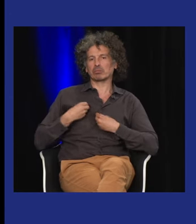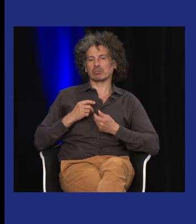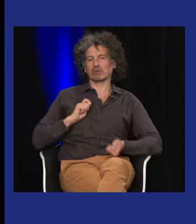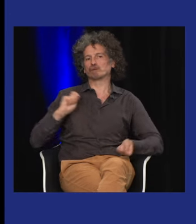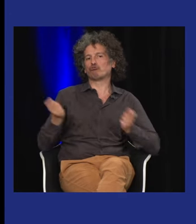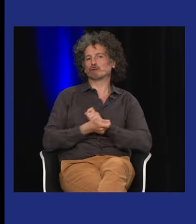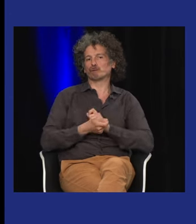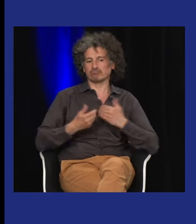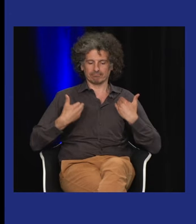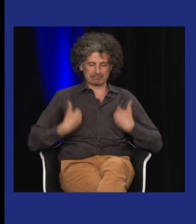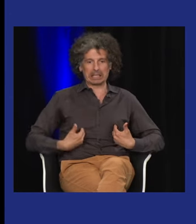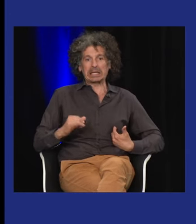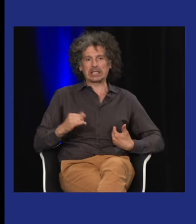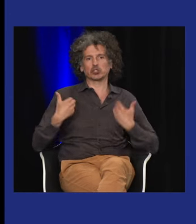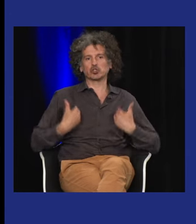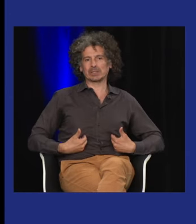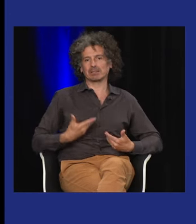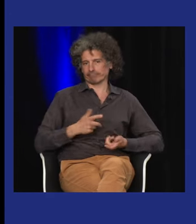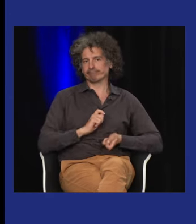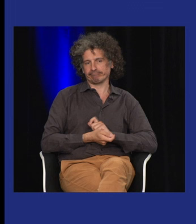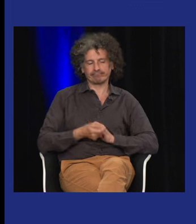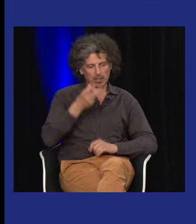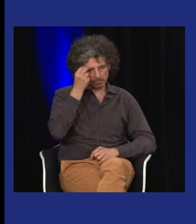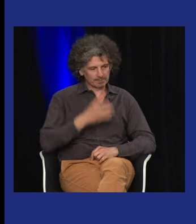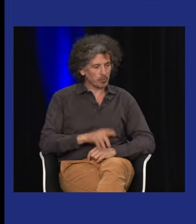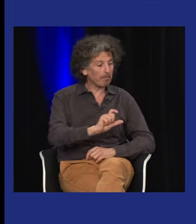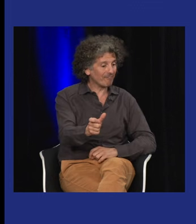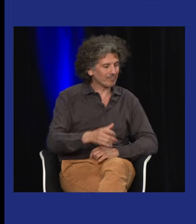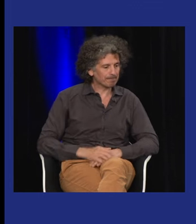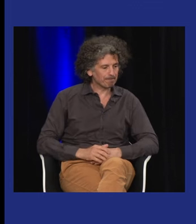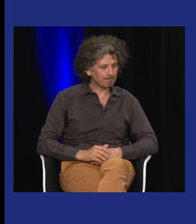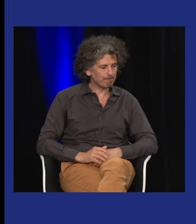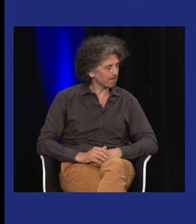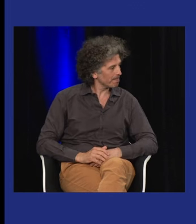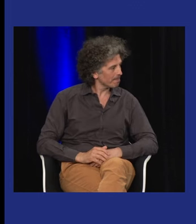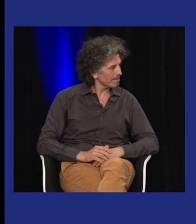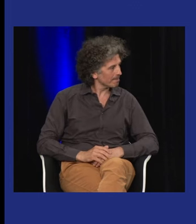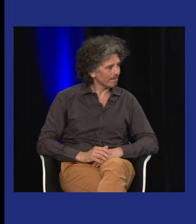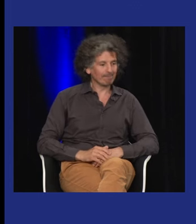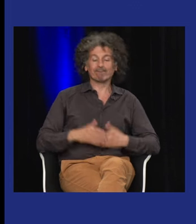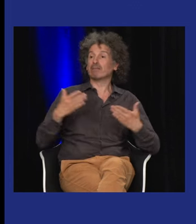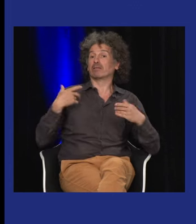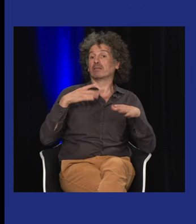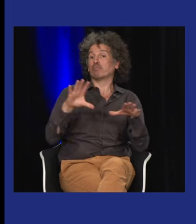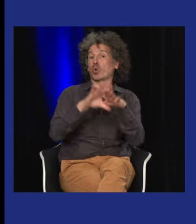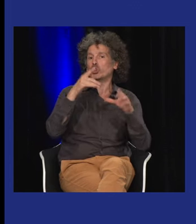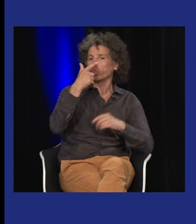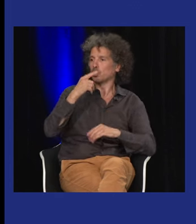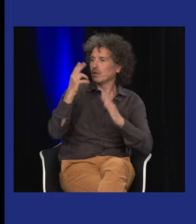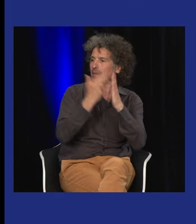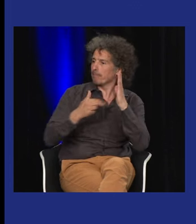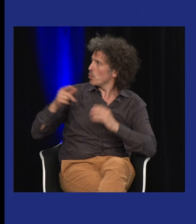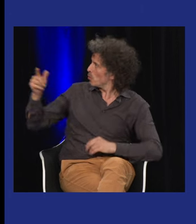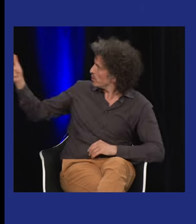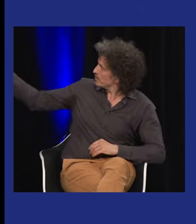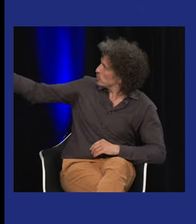et il remercie Yvette du changement que ça lui a apporté ça lui a permis vraiment de comprendre qui il était voilà on peut continuer